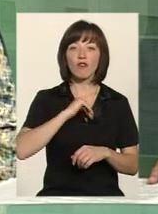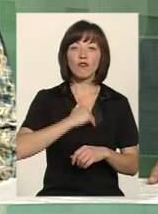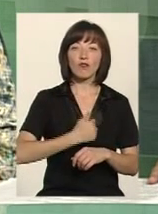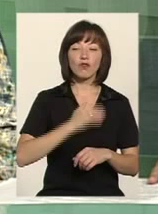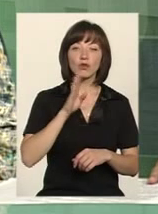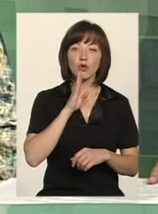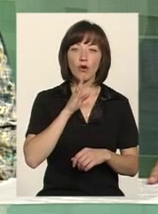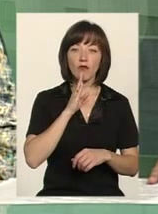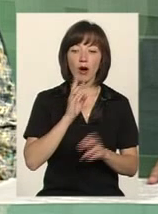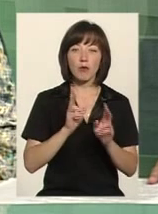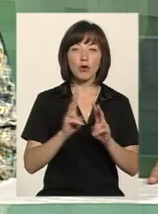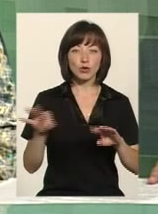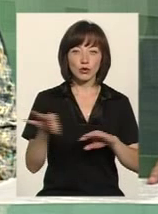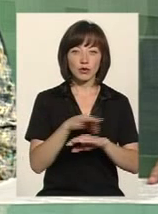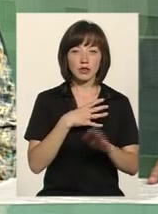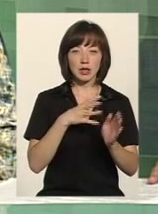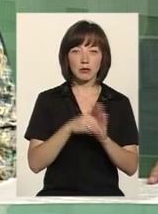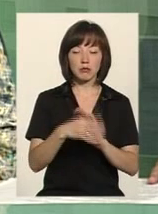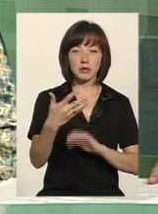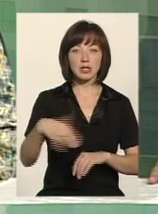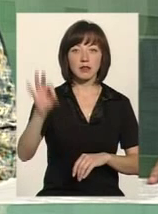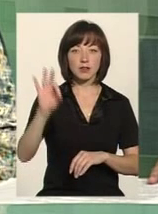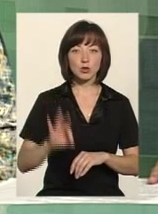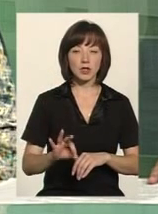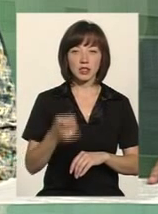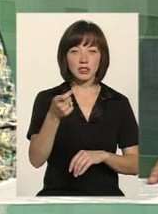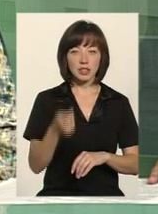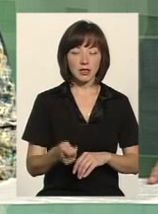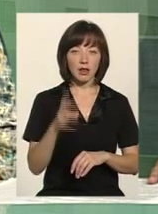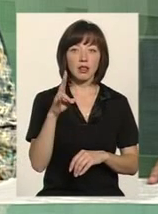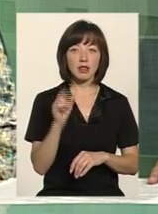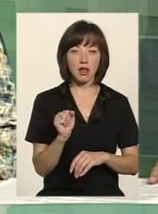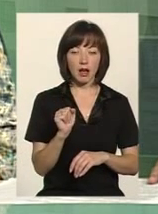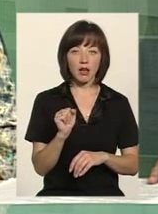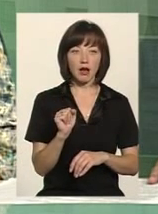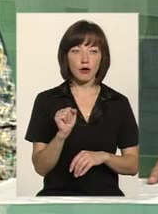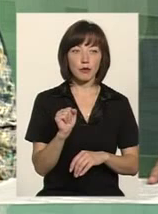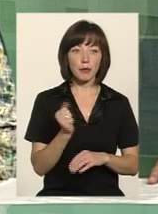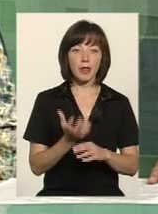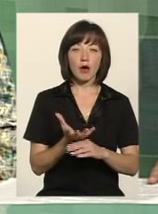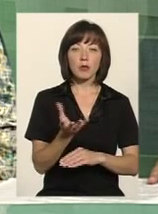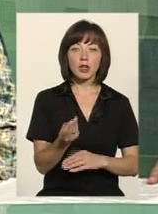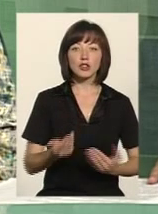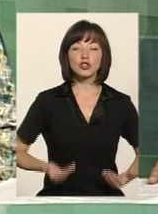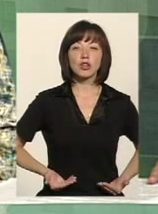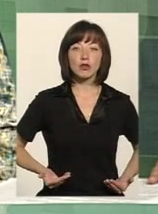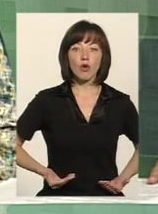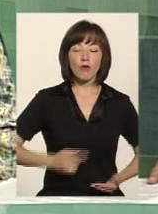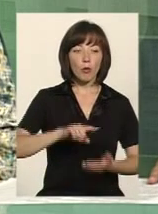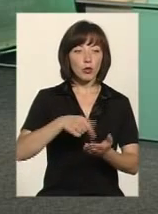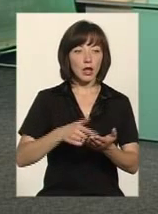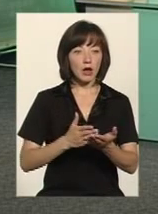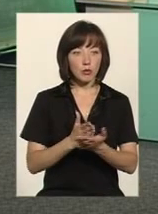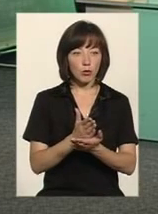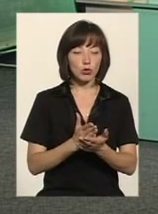загиблих 50%, скидка на знижка на оплату житлокомунальних послуг,